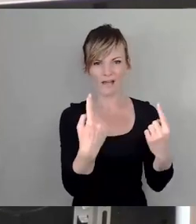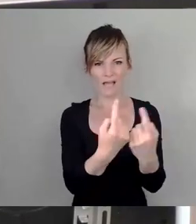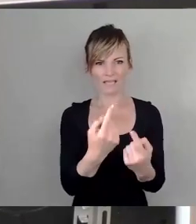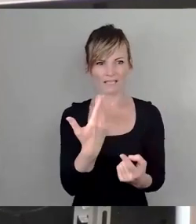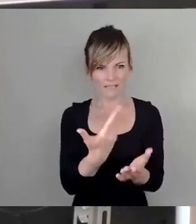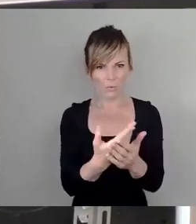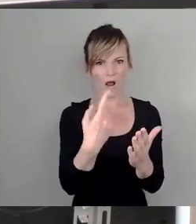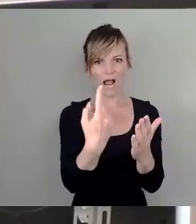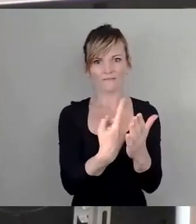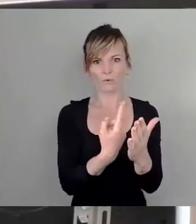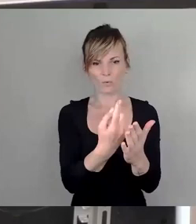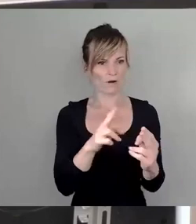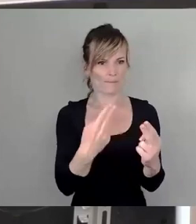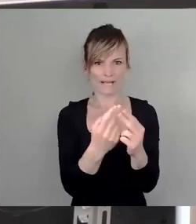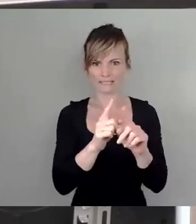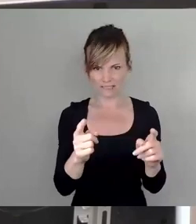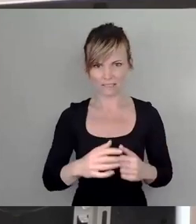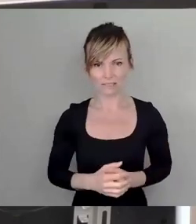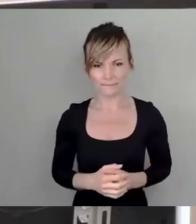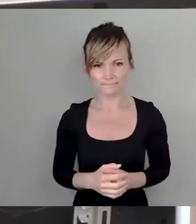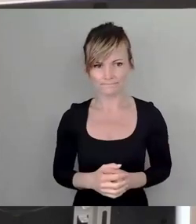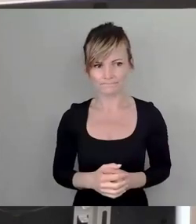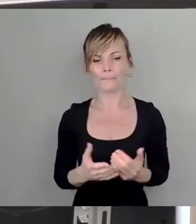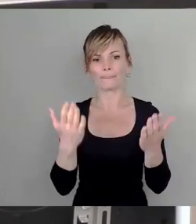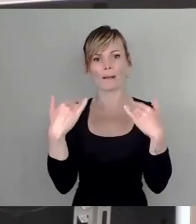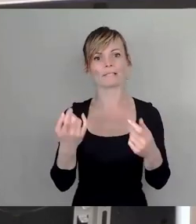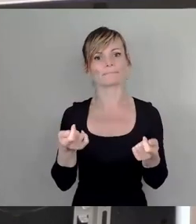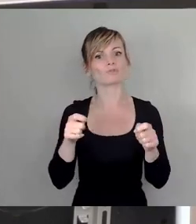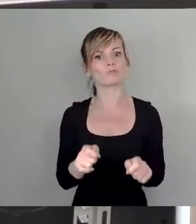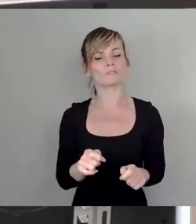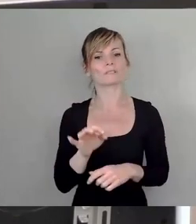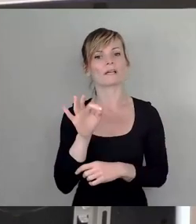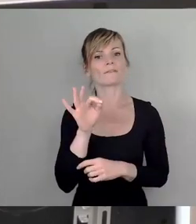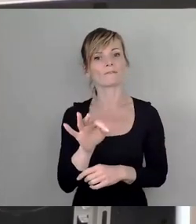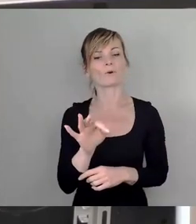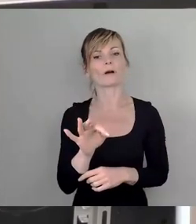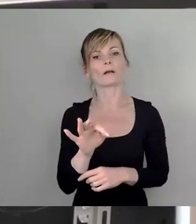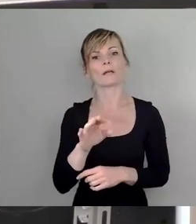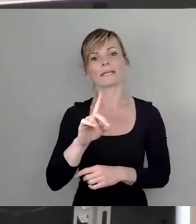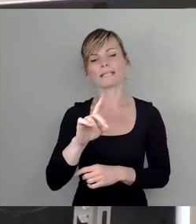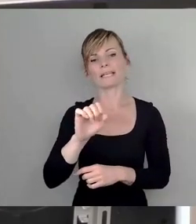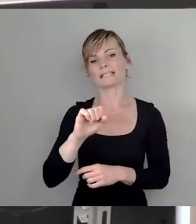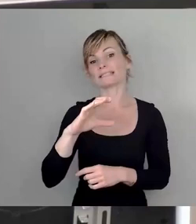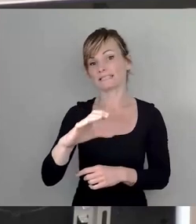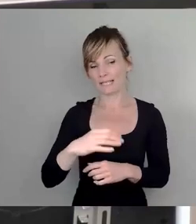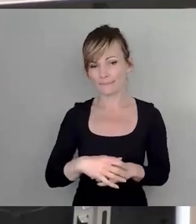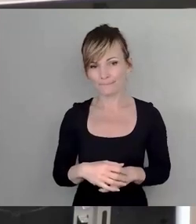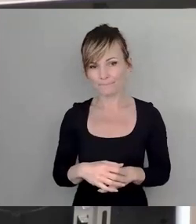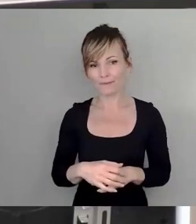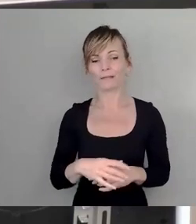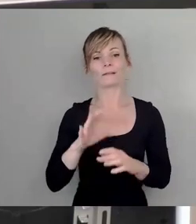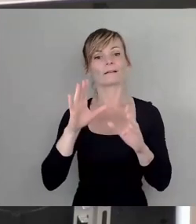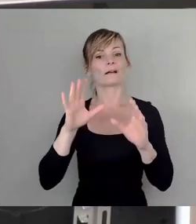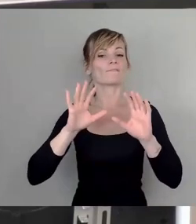trainieren. Die damaligen Beschlüsse waren vor allem ausgelegt auf den DSC, die Dresdner Volleyballdame, im